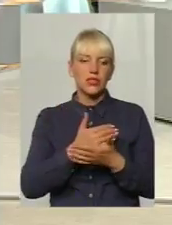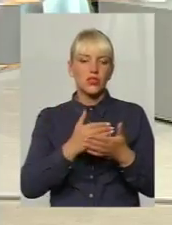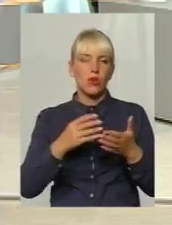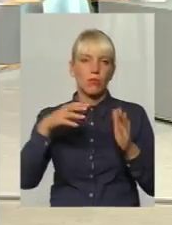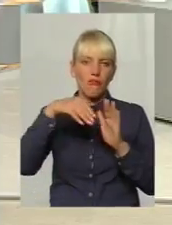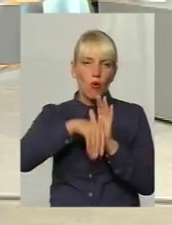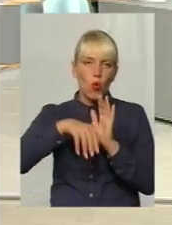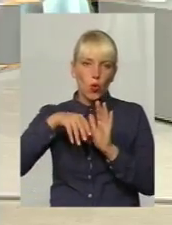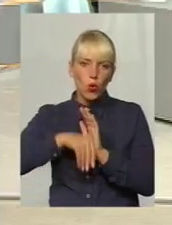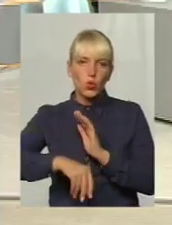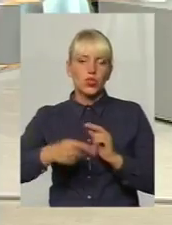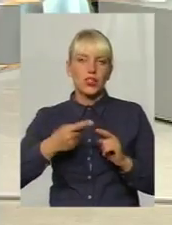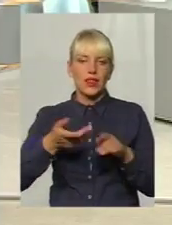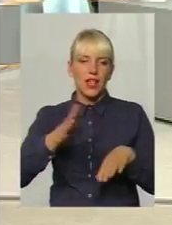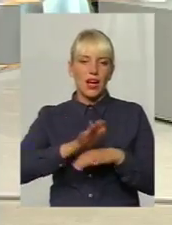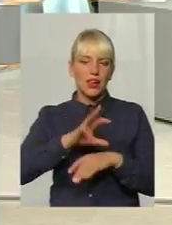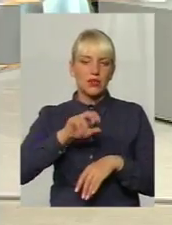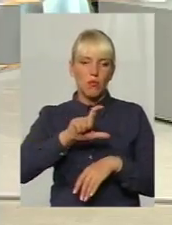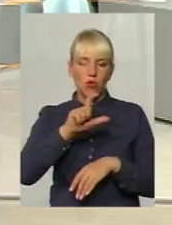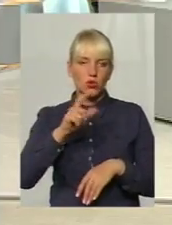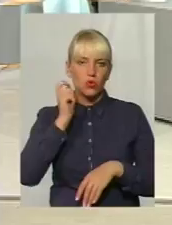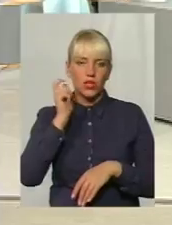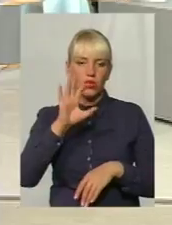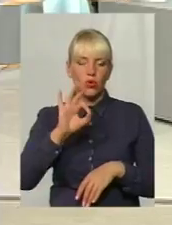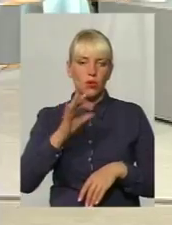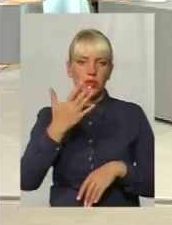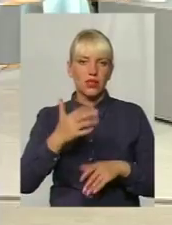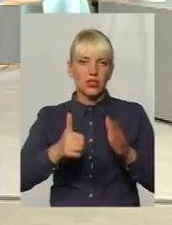Наказ МОЗ України Наказ України